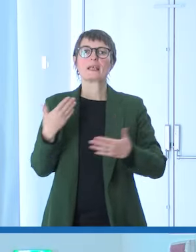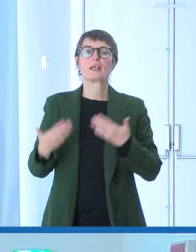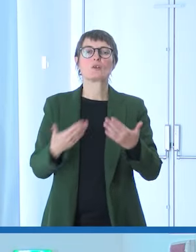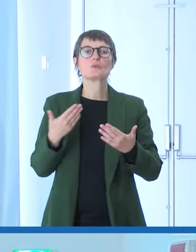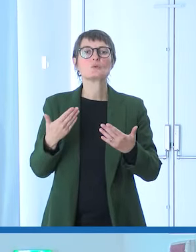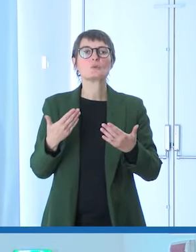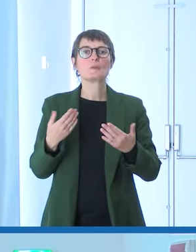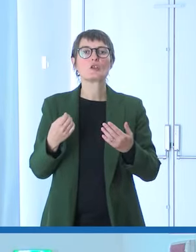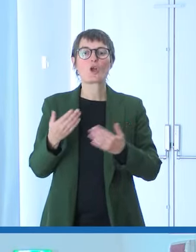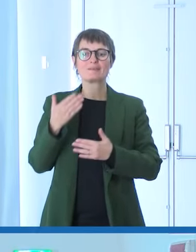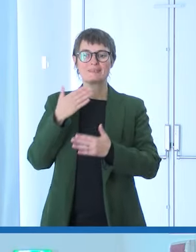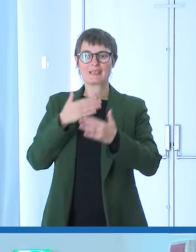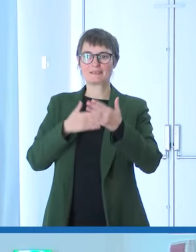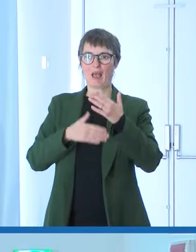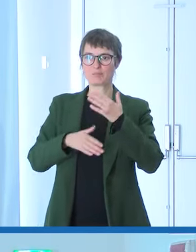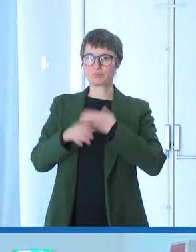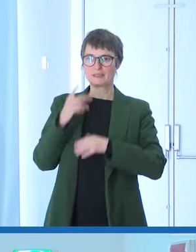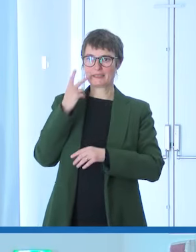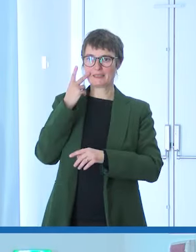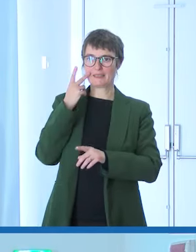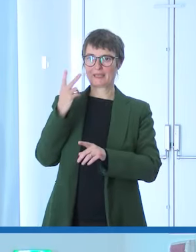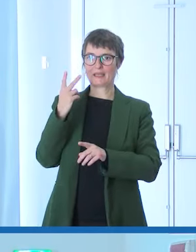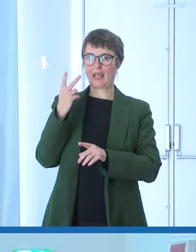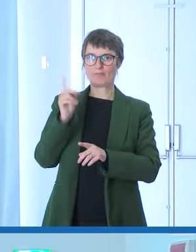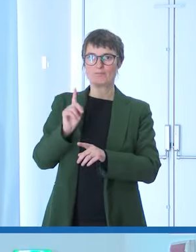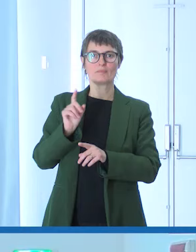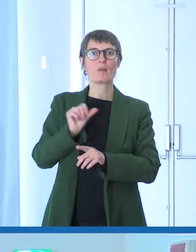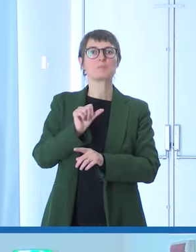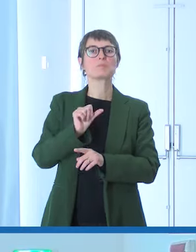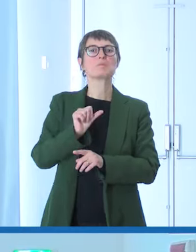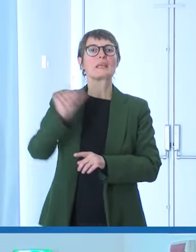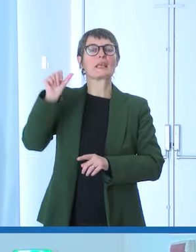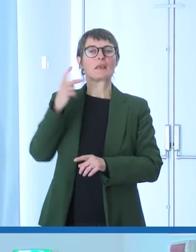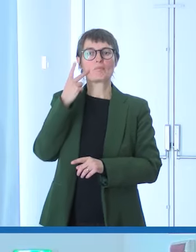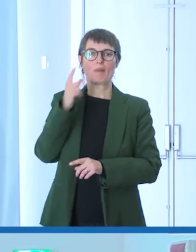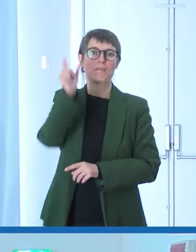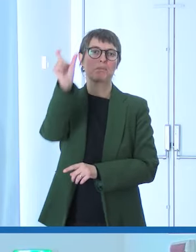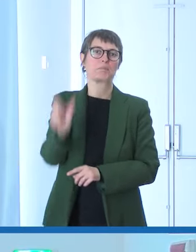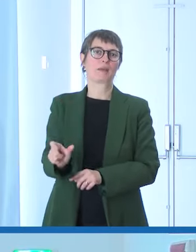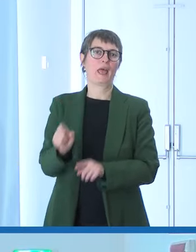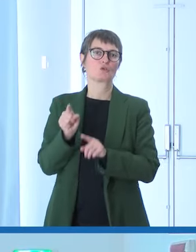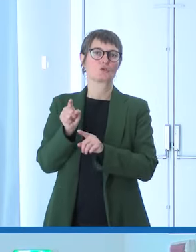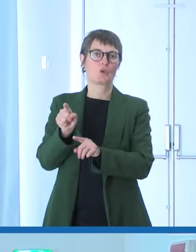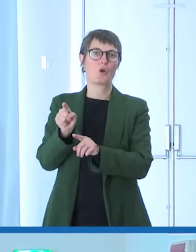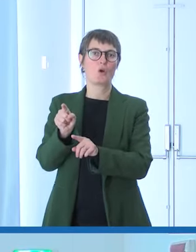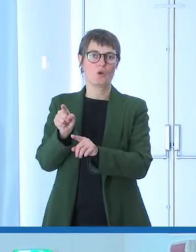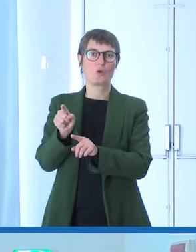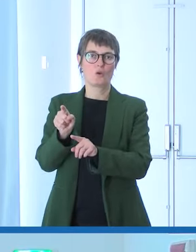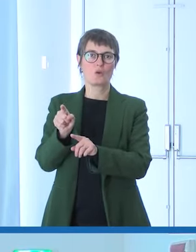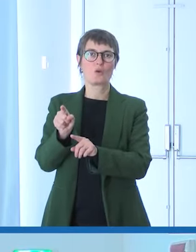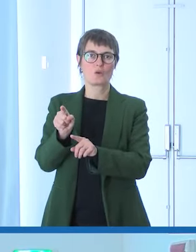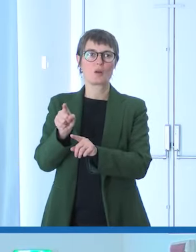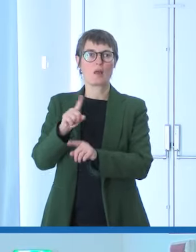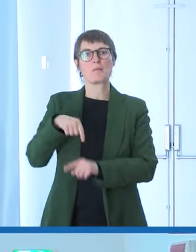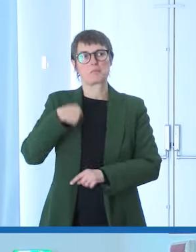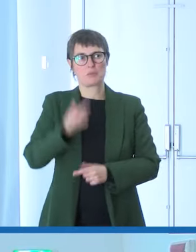disabilità c'è la persona. Questo per me è fondamentale, perché se no poi ne parleremo con i nostri esperti e